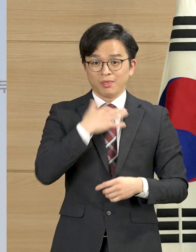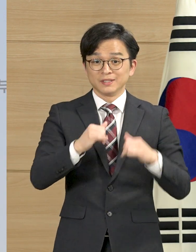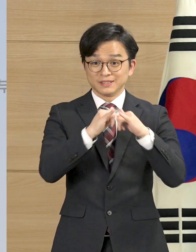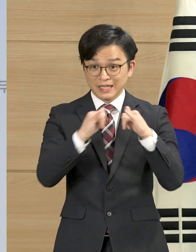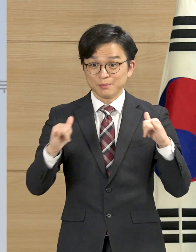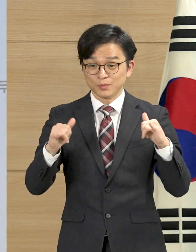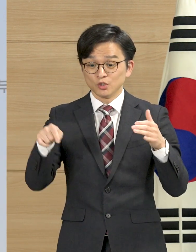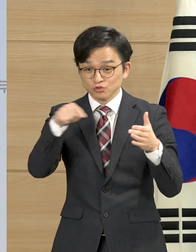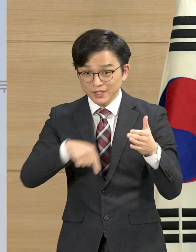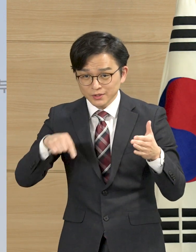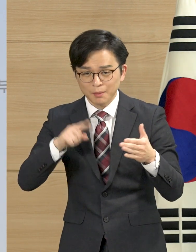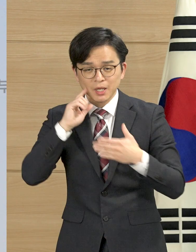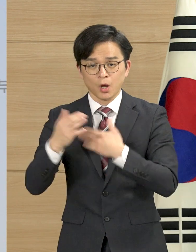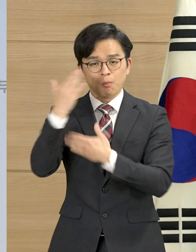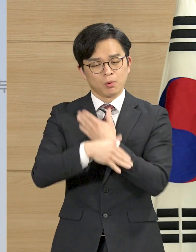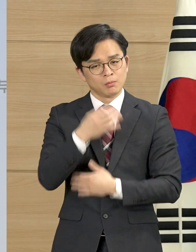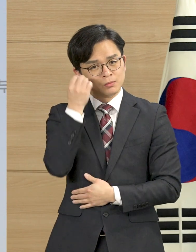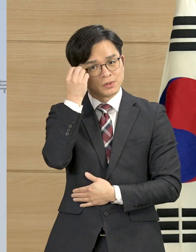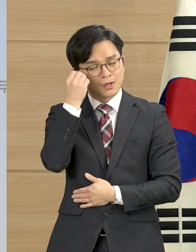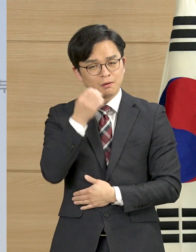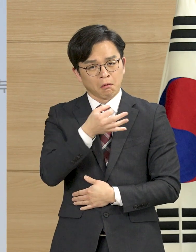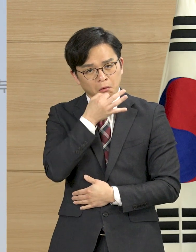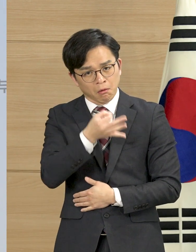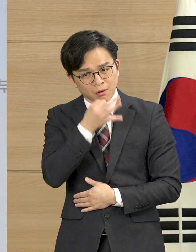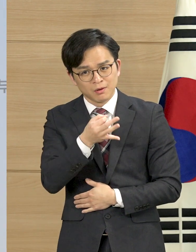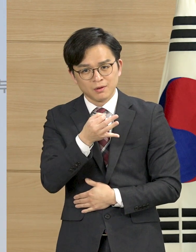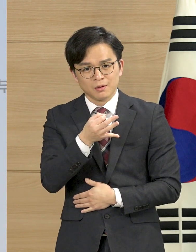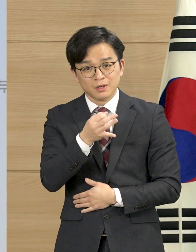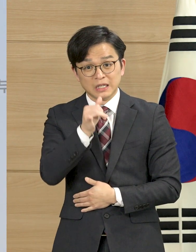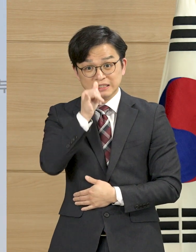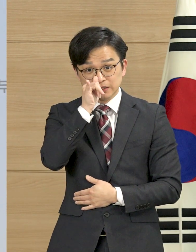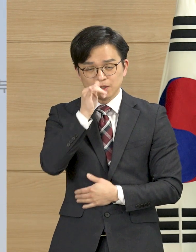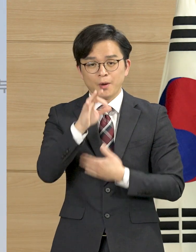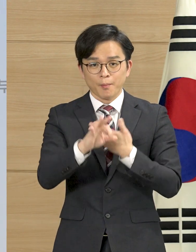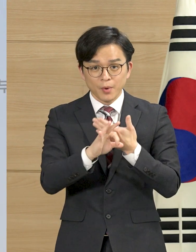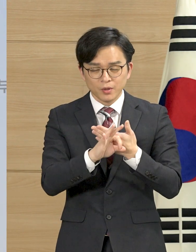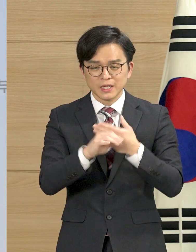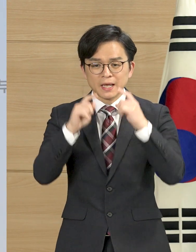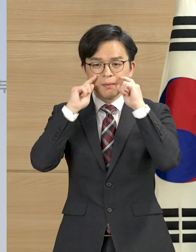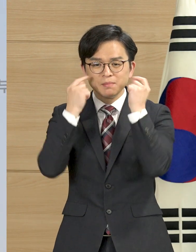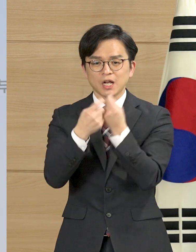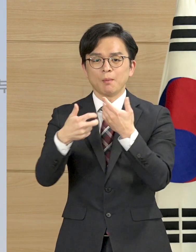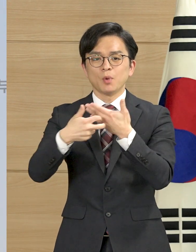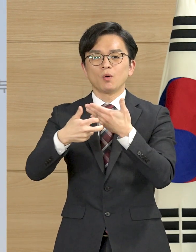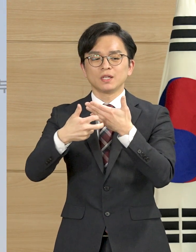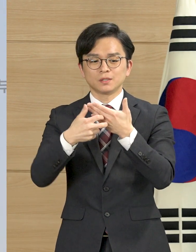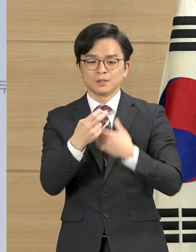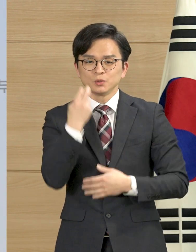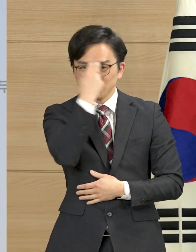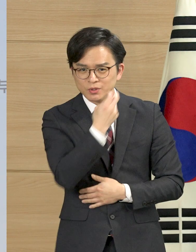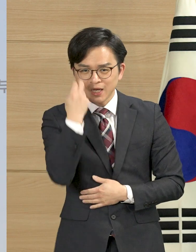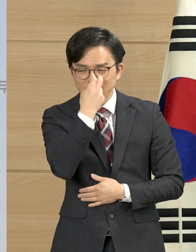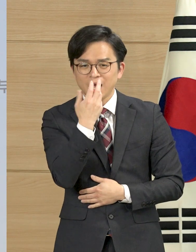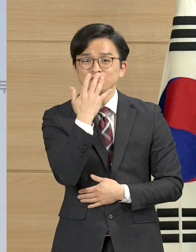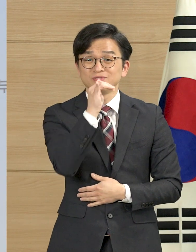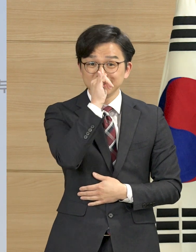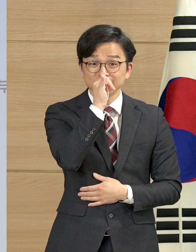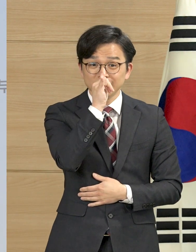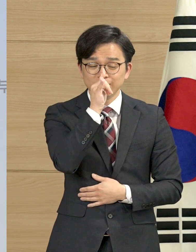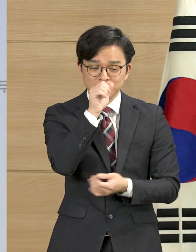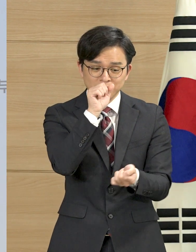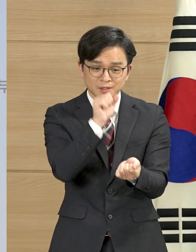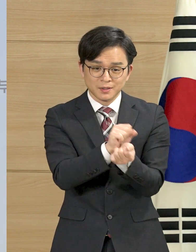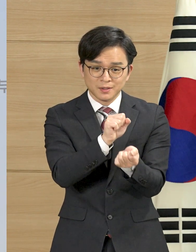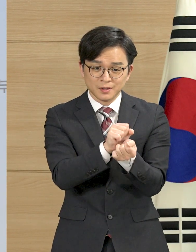없다 하더라도 호흡기 정상이 있는 경우 의사의 판단에 따라 진단검사를 실시하게 하여 감염 환자를